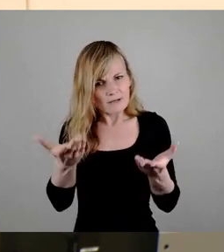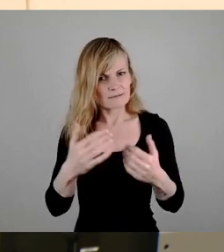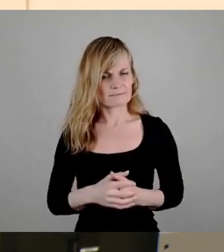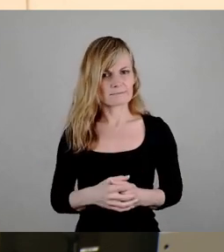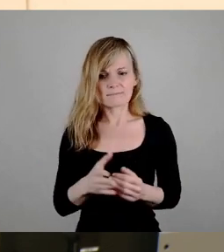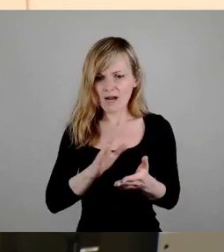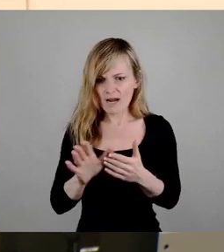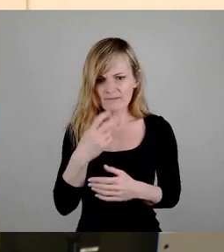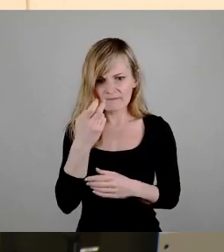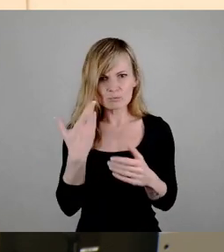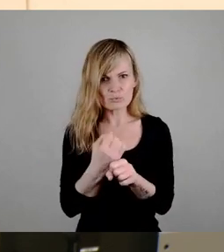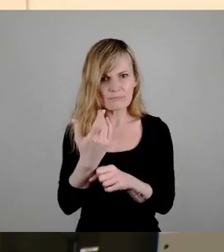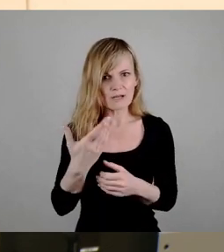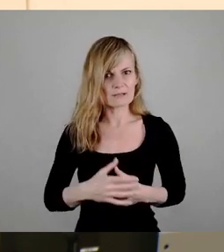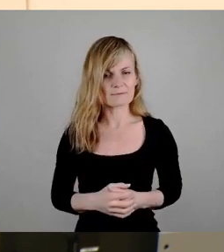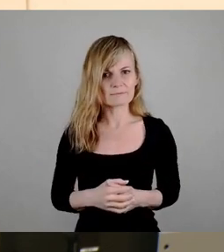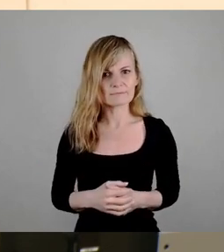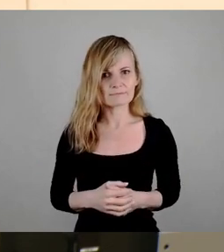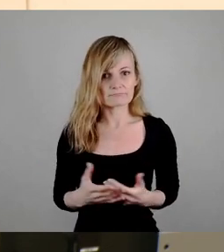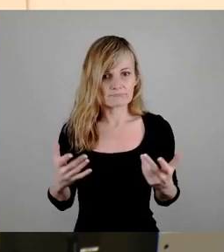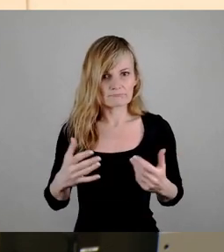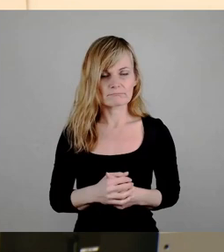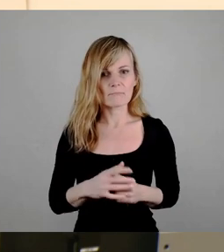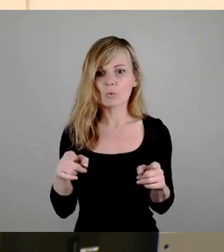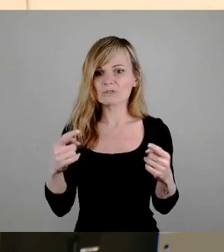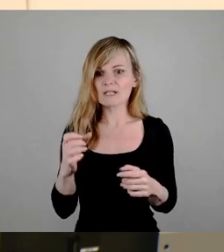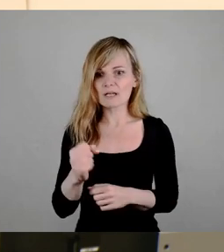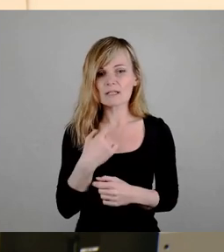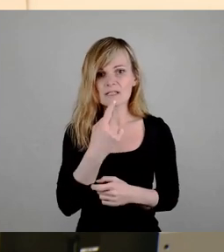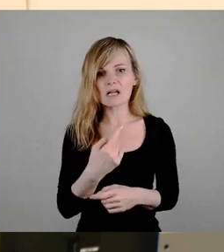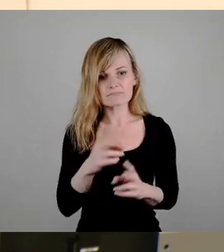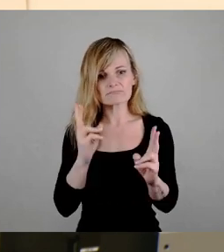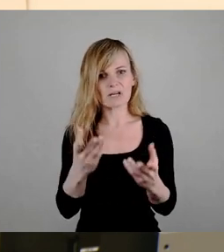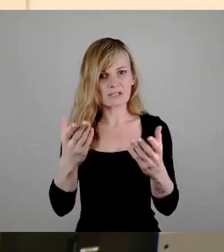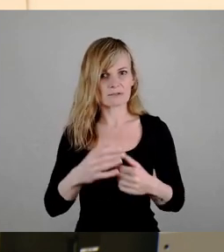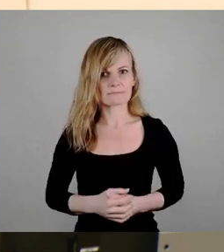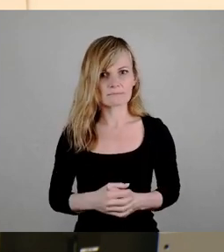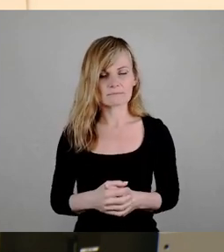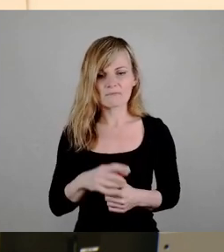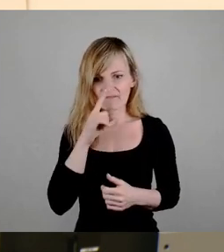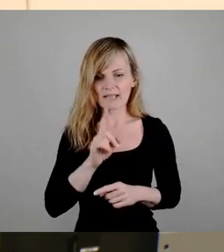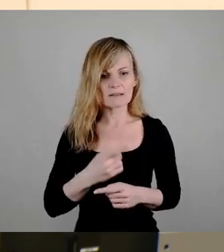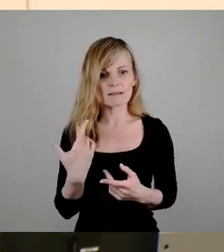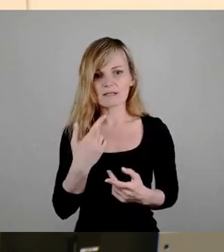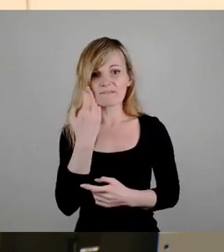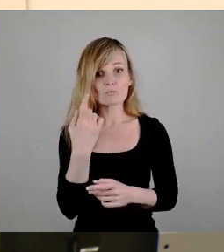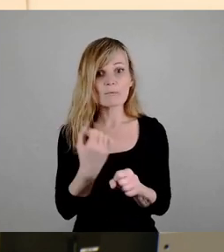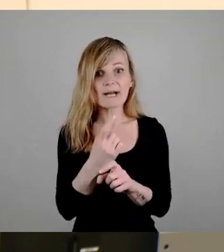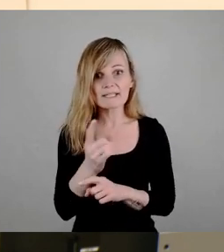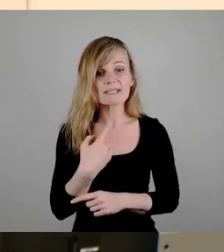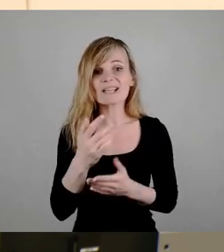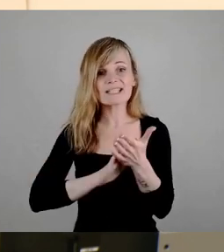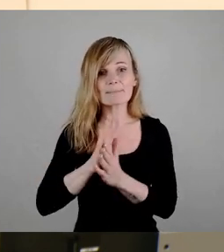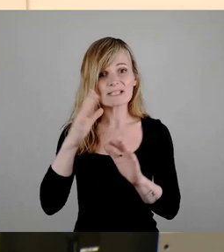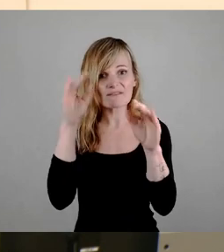Versuch doch machen und dann können Sie im Prinzip sagen, Sie haben recht gehabt. Aber wenn wir den Versuch nicht machen, dann werden wir nie erfahren, wie es funktioniert